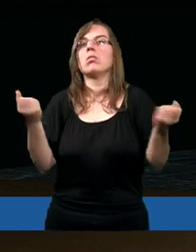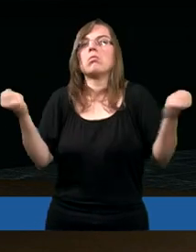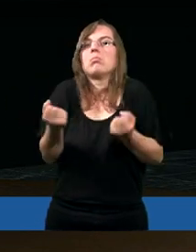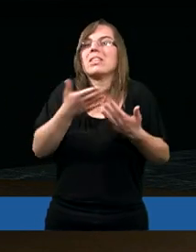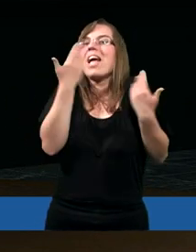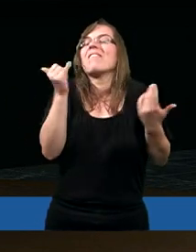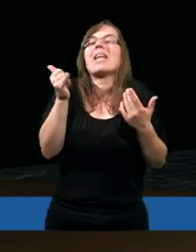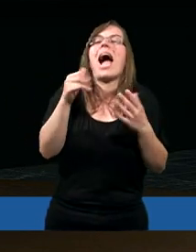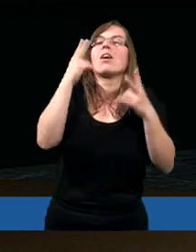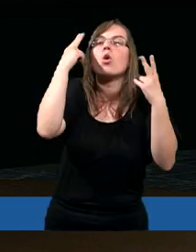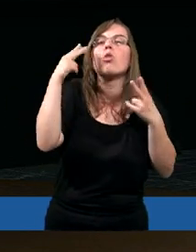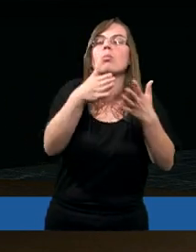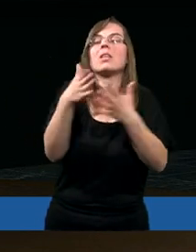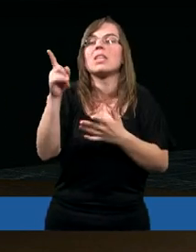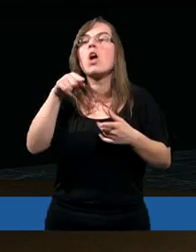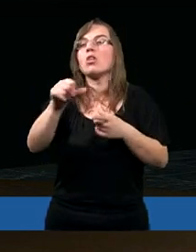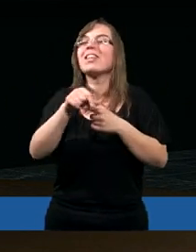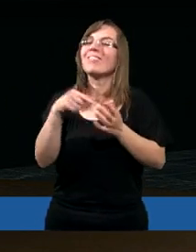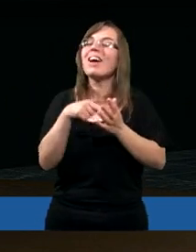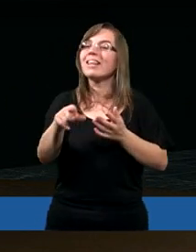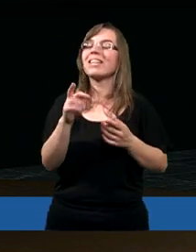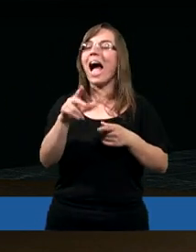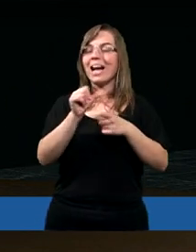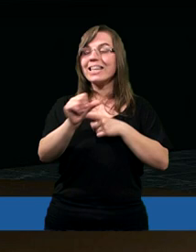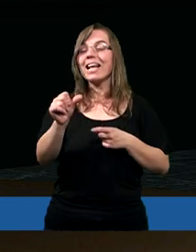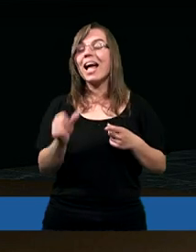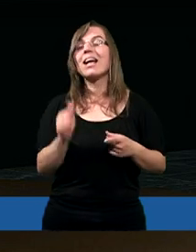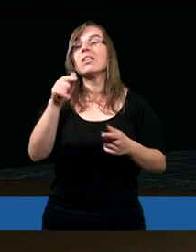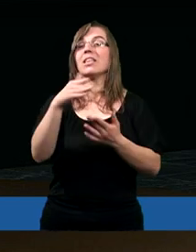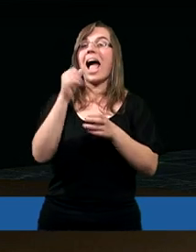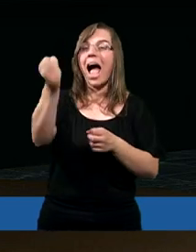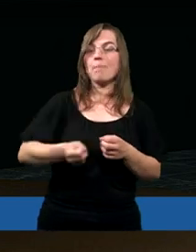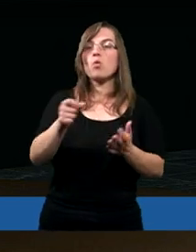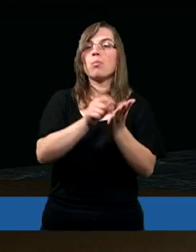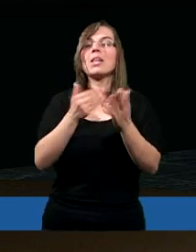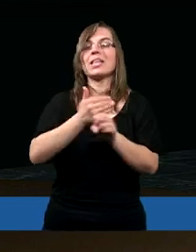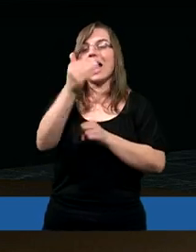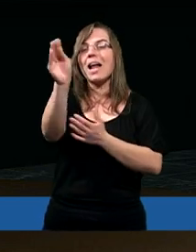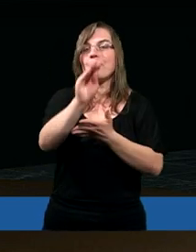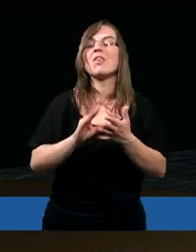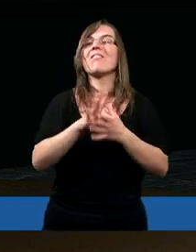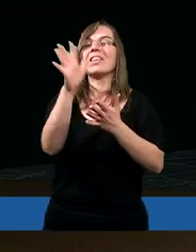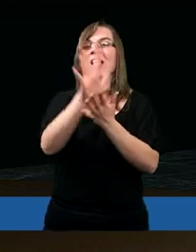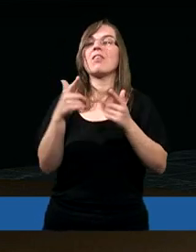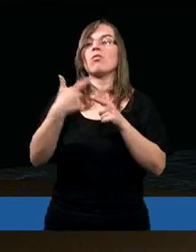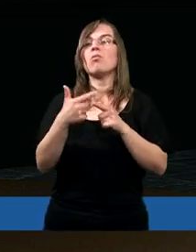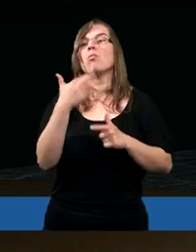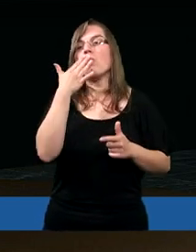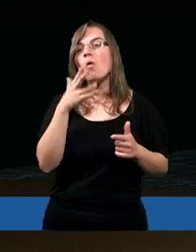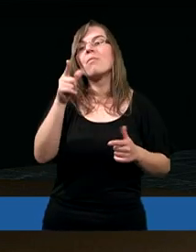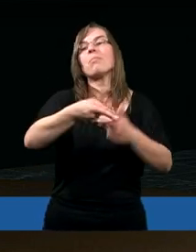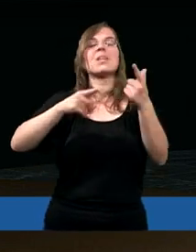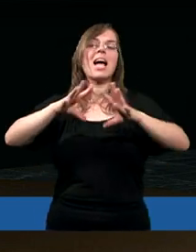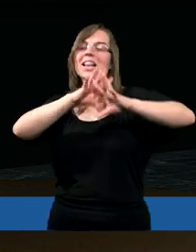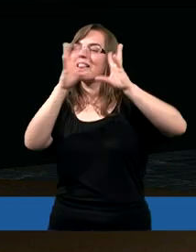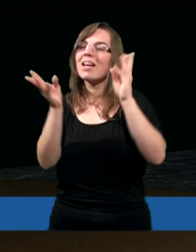zamianie światłości. To jest tragiczne. I tu apostoł Piotr dalej pisząc w tekście 20, mówi,